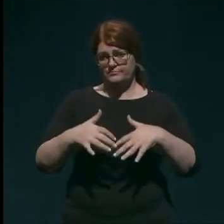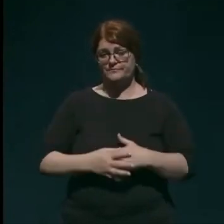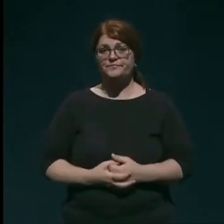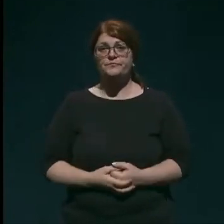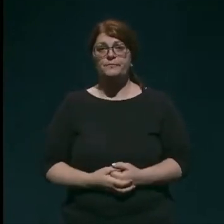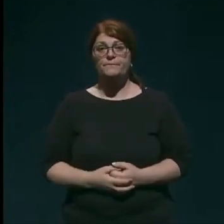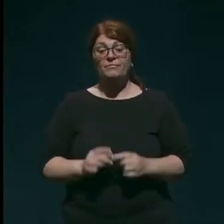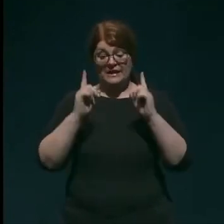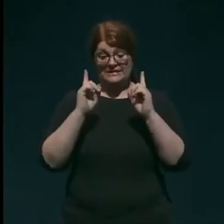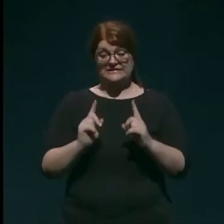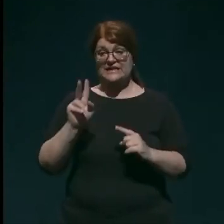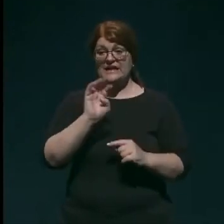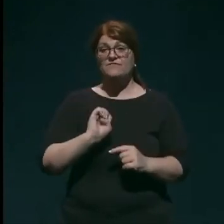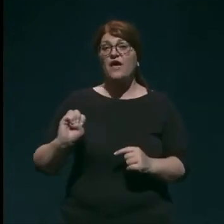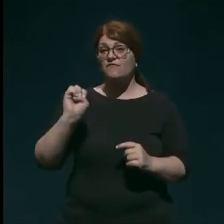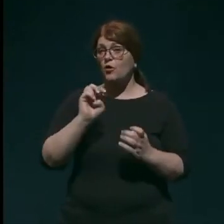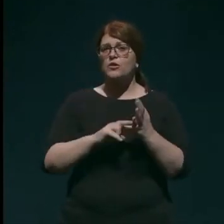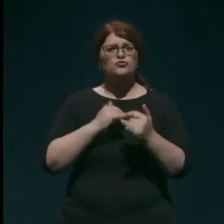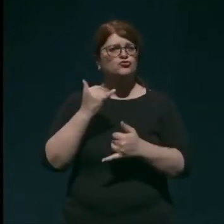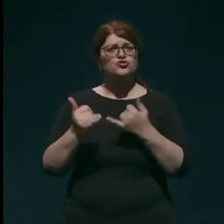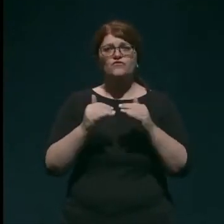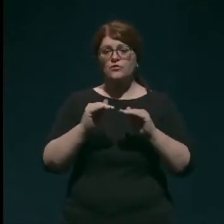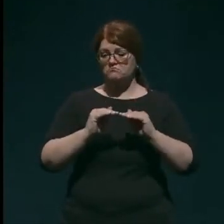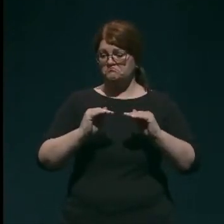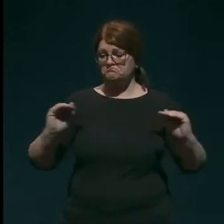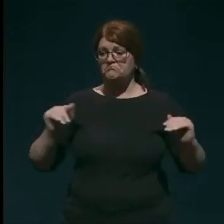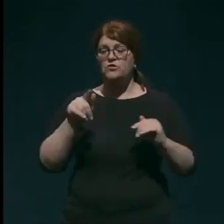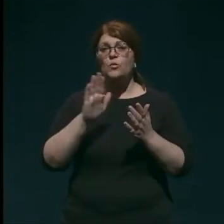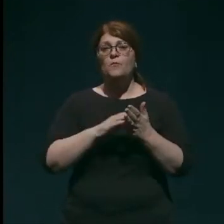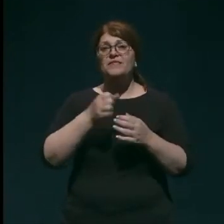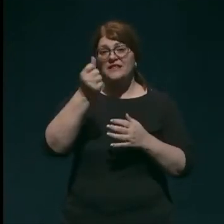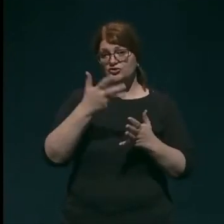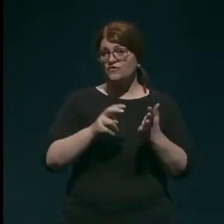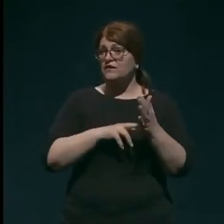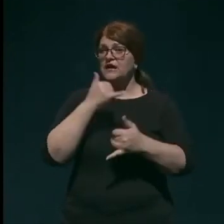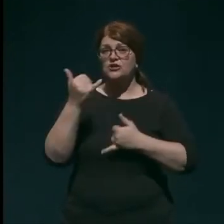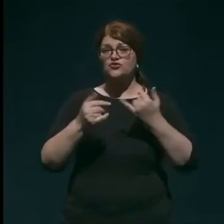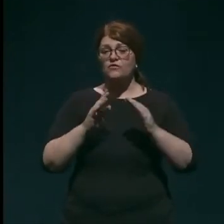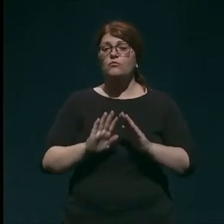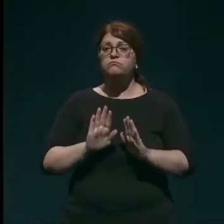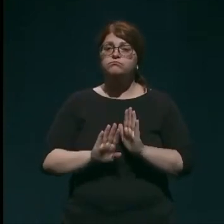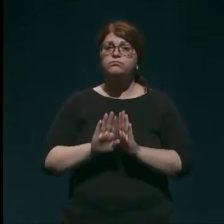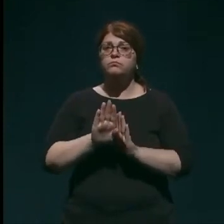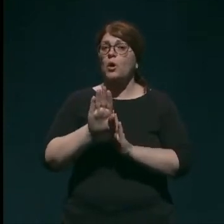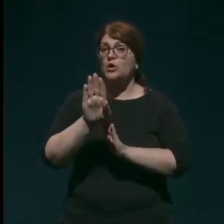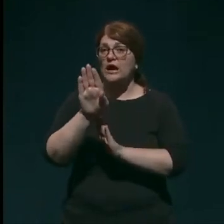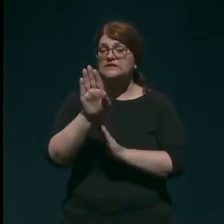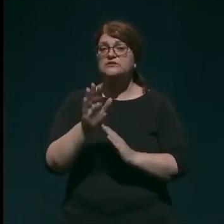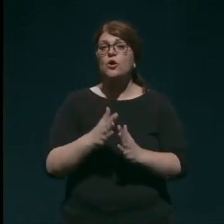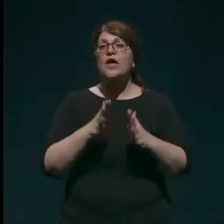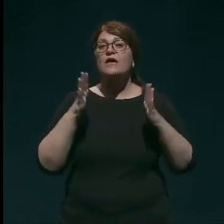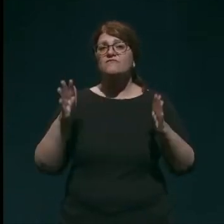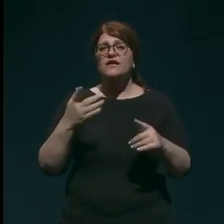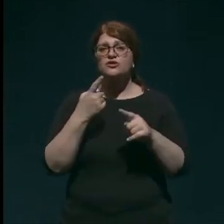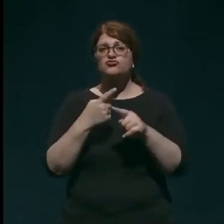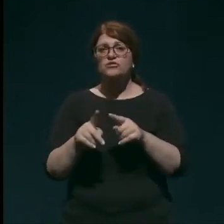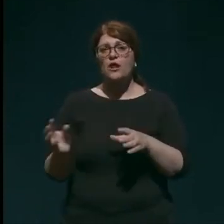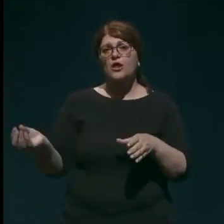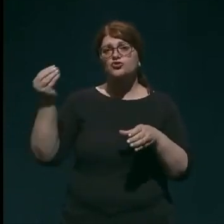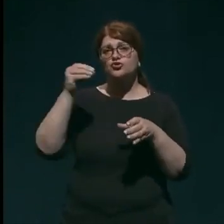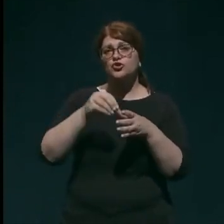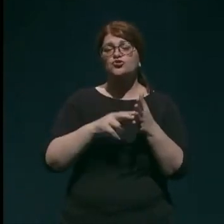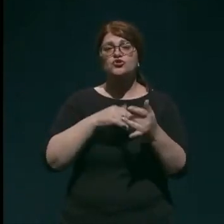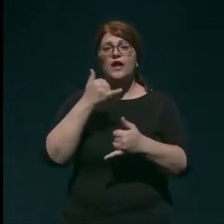Stanje v Evropi, kot kar vidite, še vedno plato, to pomeni številke se še vedno v porastu, večji delež vsega tega je še vedno